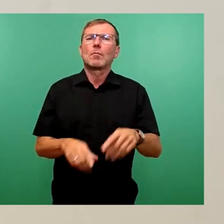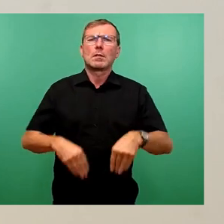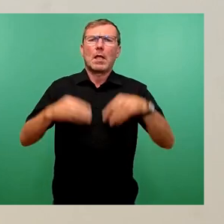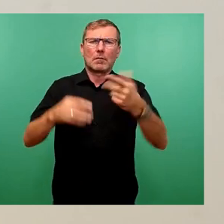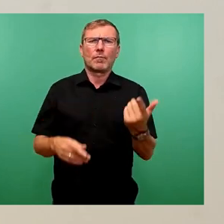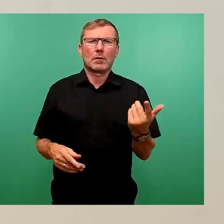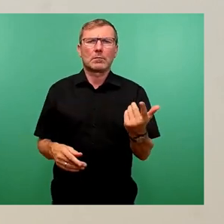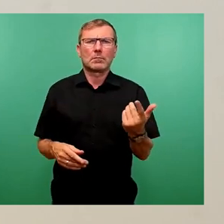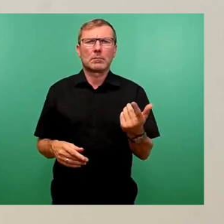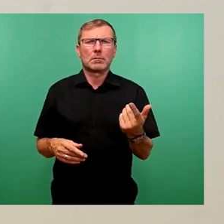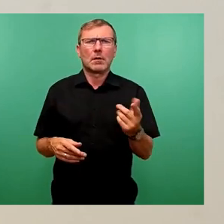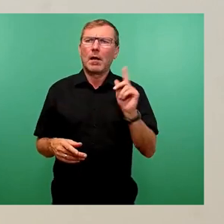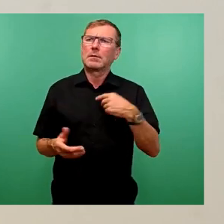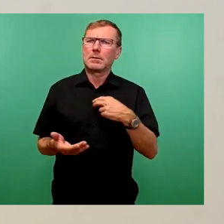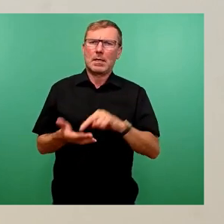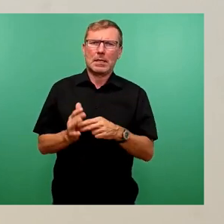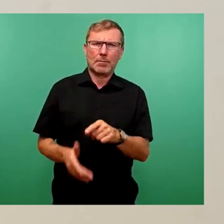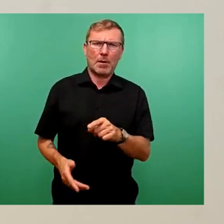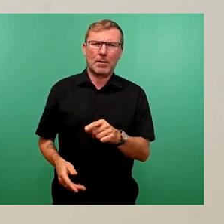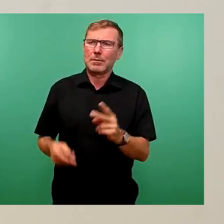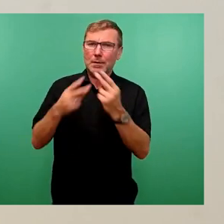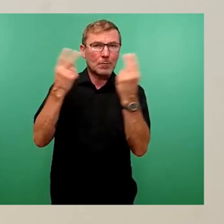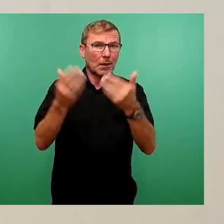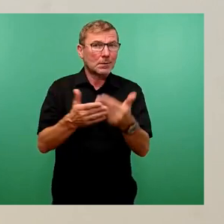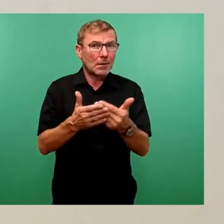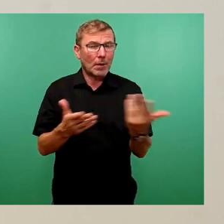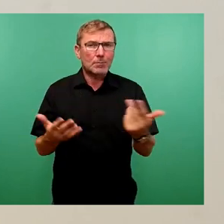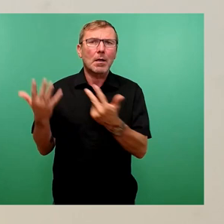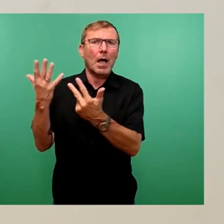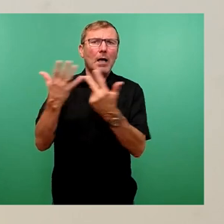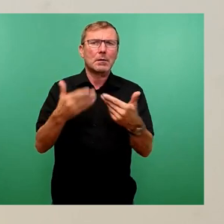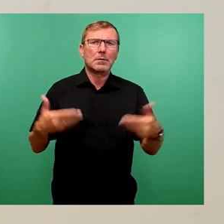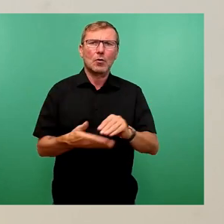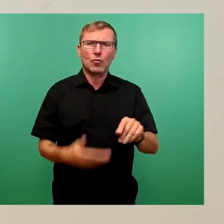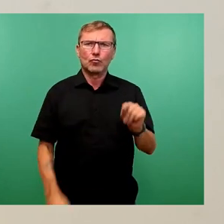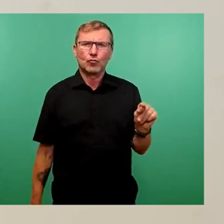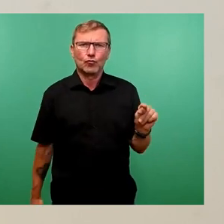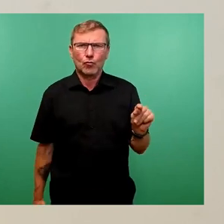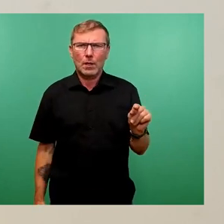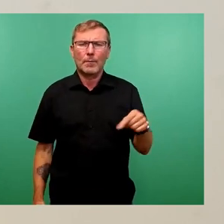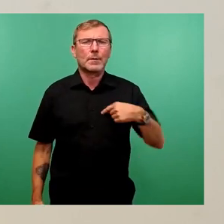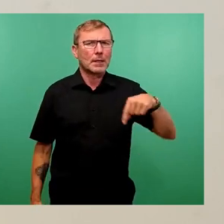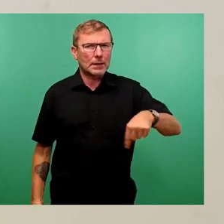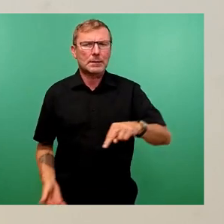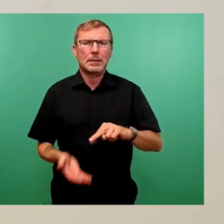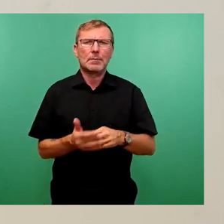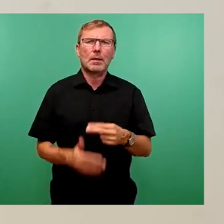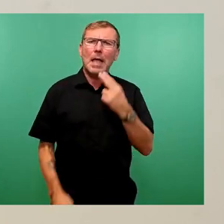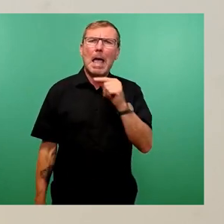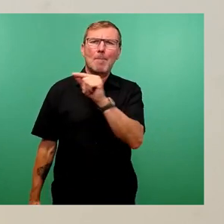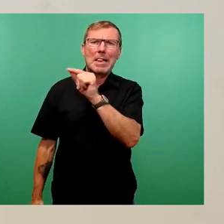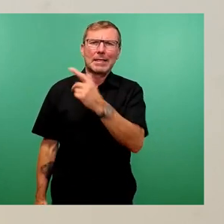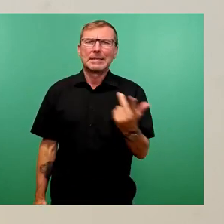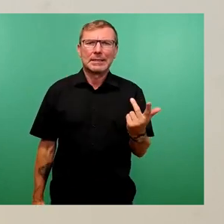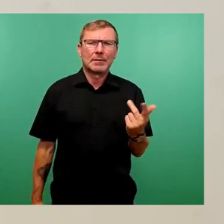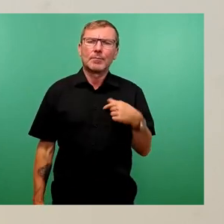gewährleisten, als eines der prominentesten Beispiele ist die 88. Grundschule, wo wir jetzt vorsehen, in Pillnitz, wo wir jetzt